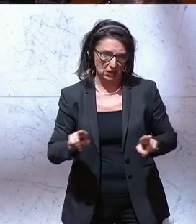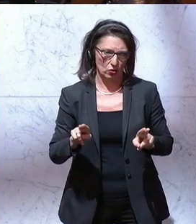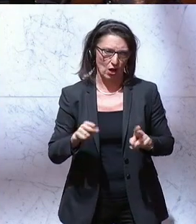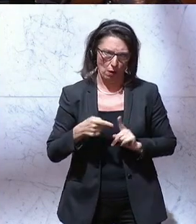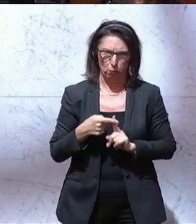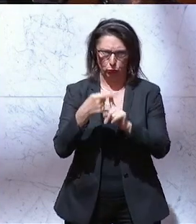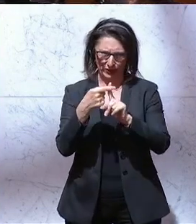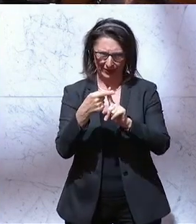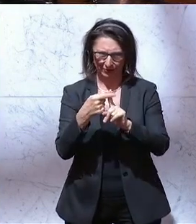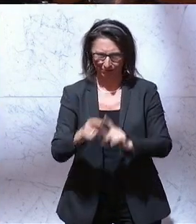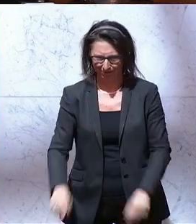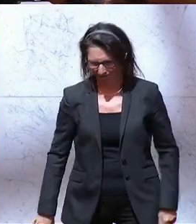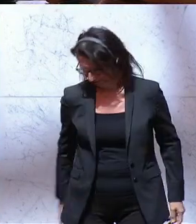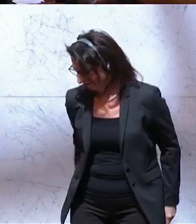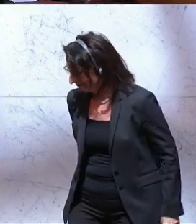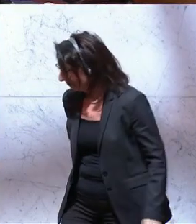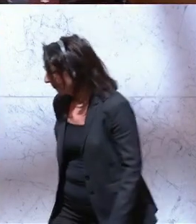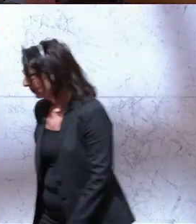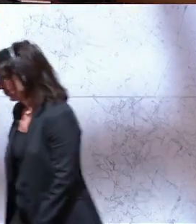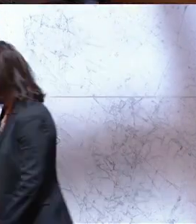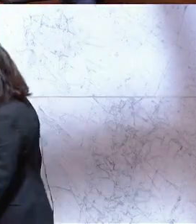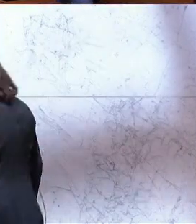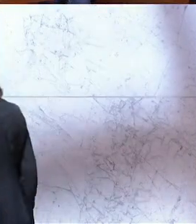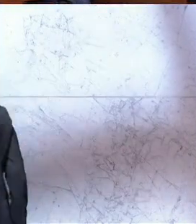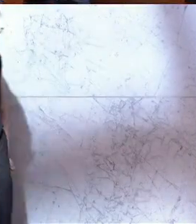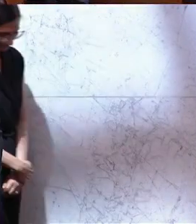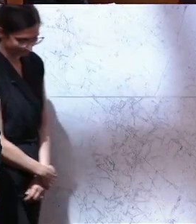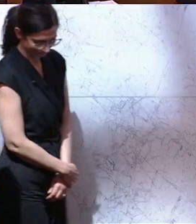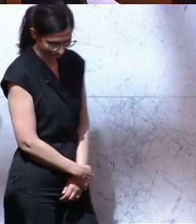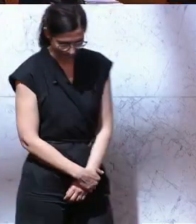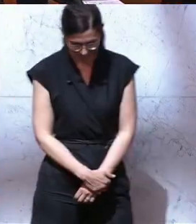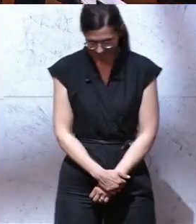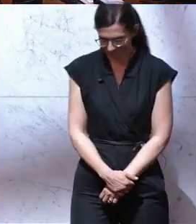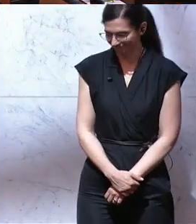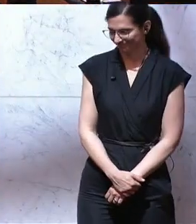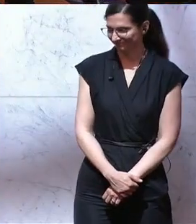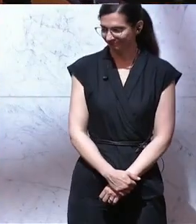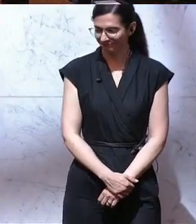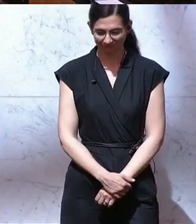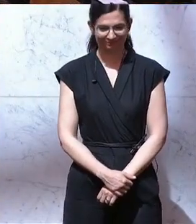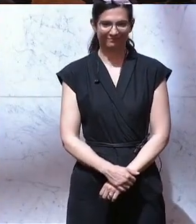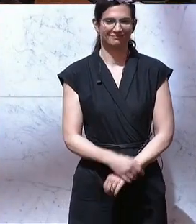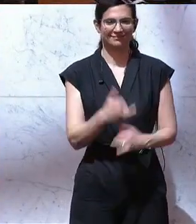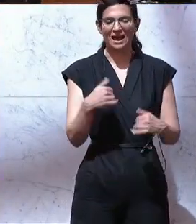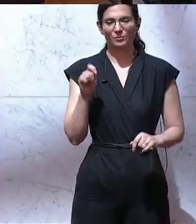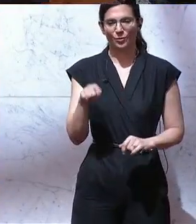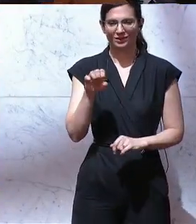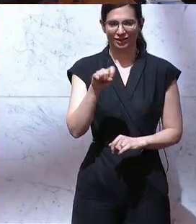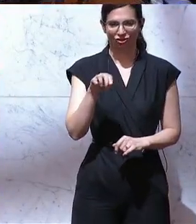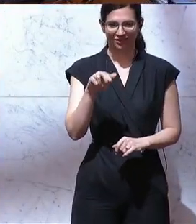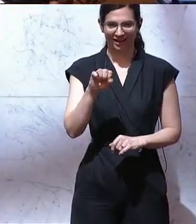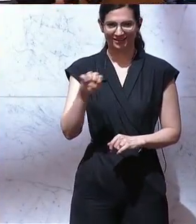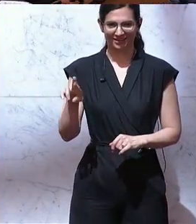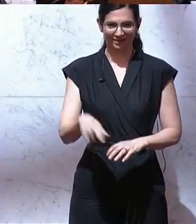Die österreichische Bevölkerung und die österreichischen Interessen hätten an erster Stelle zu stehen. So Susanne Fürst von der